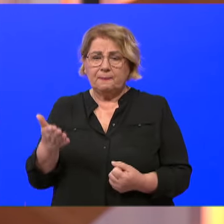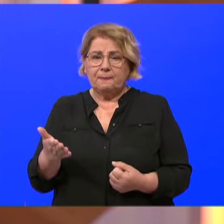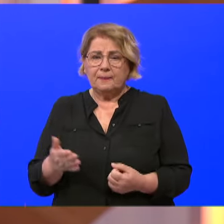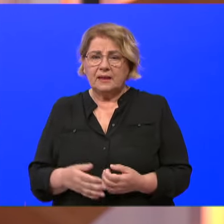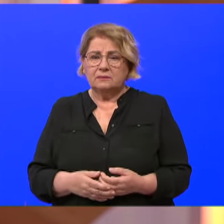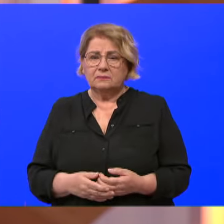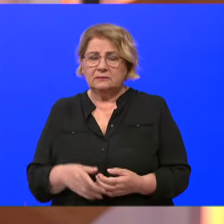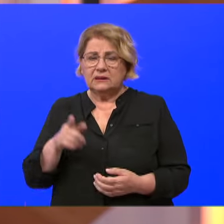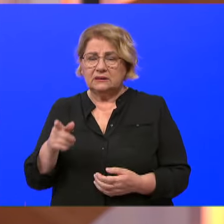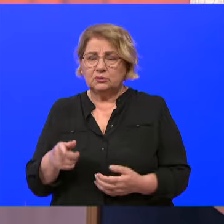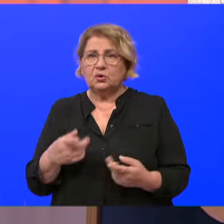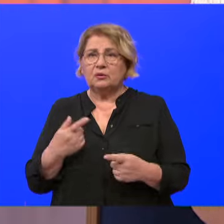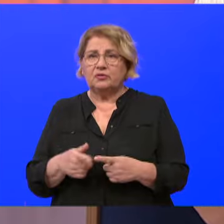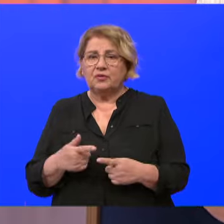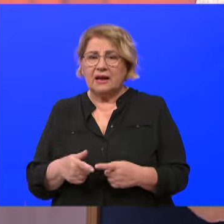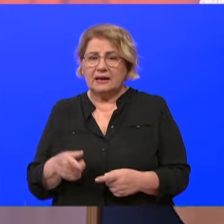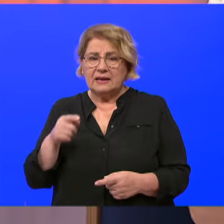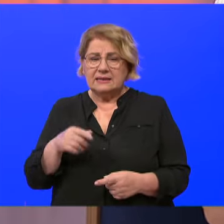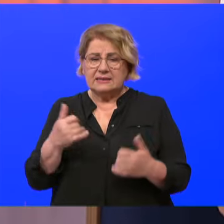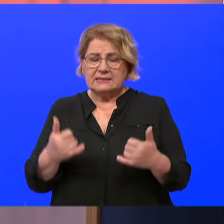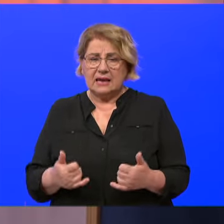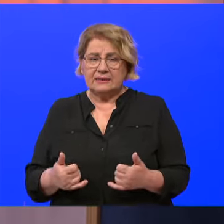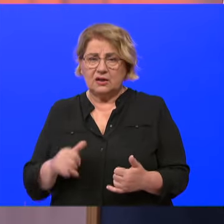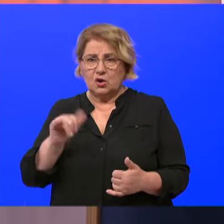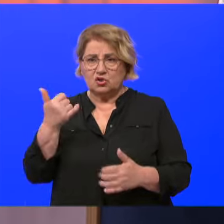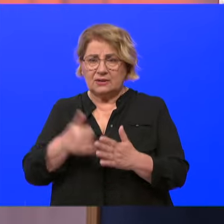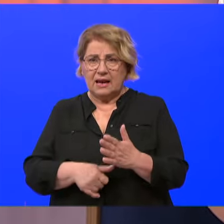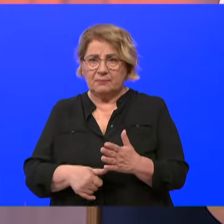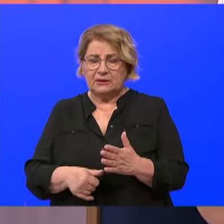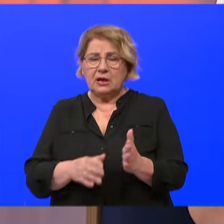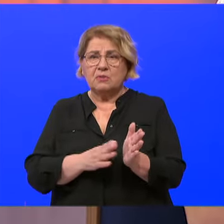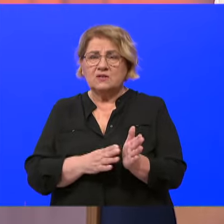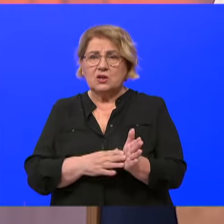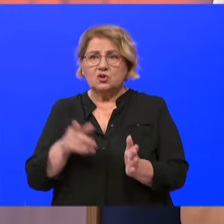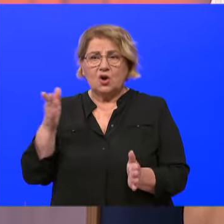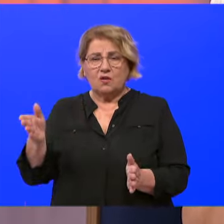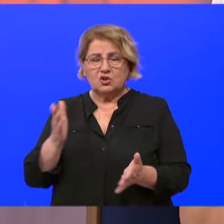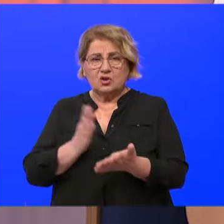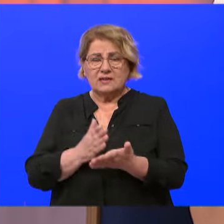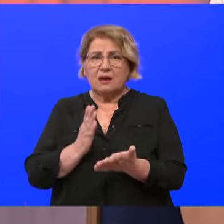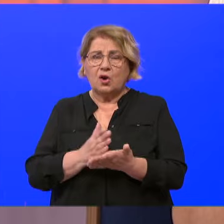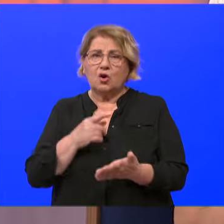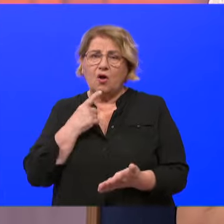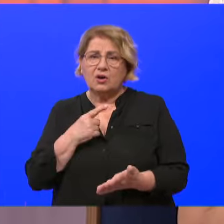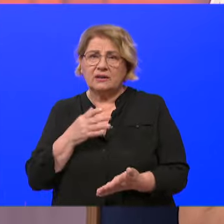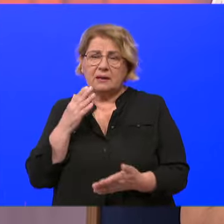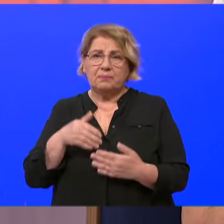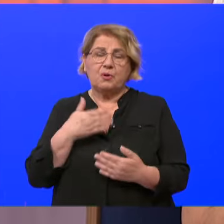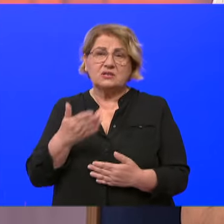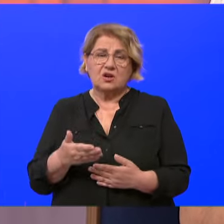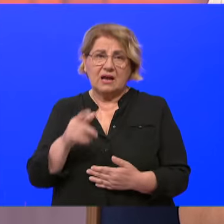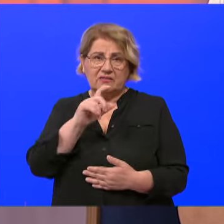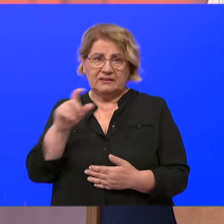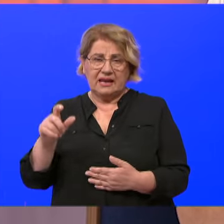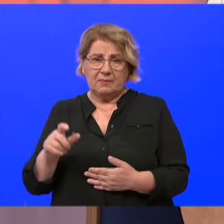To u pravilu nedostaje. Evo, poštovani, gledateli, samo da još jedan put posvjedočim ono što vi meni svjedočite nakon svake ovakve